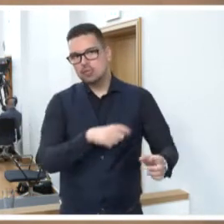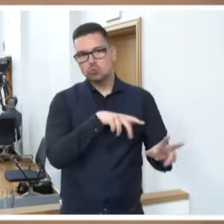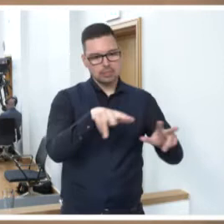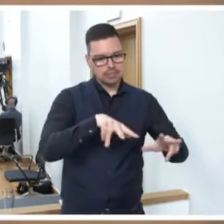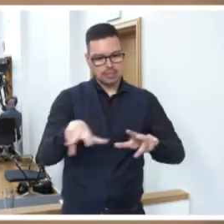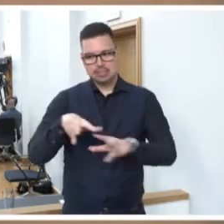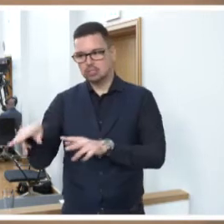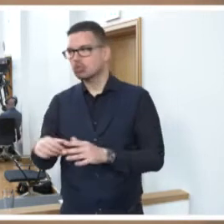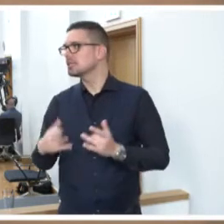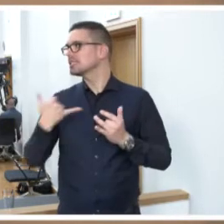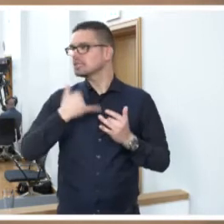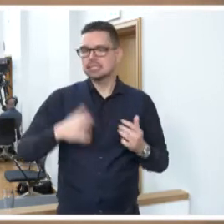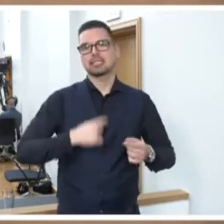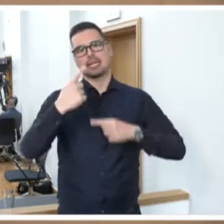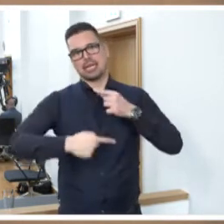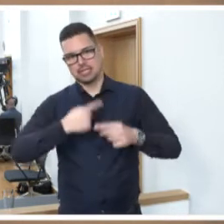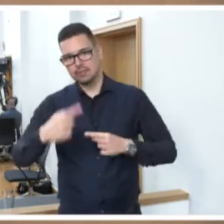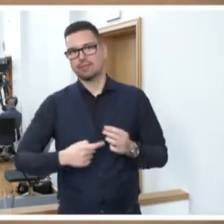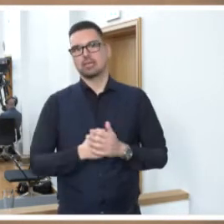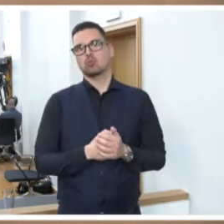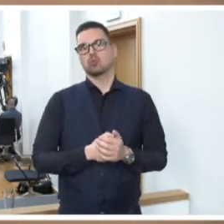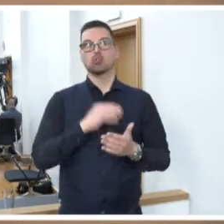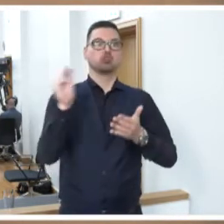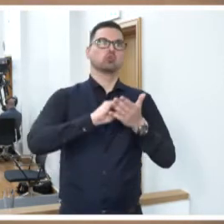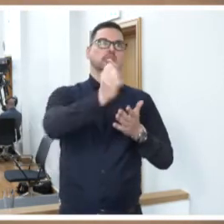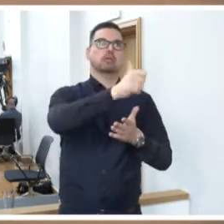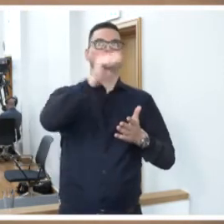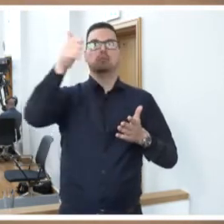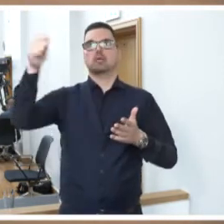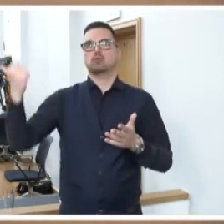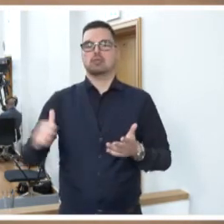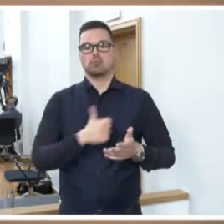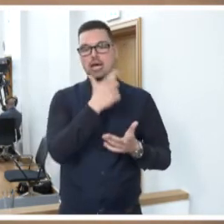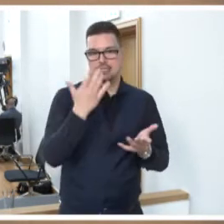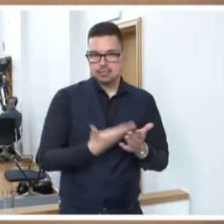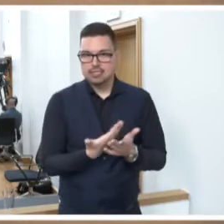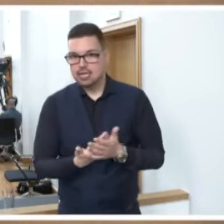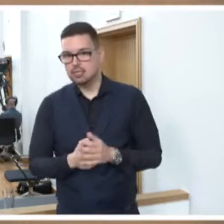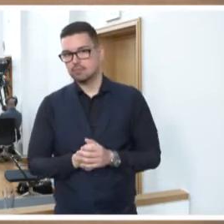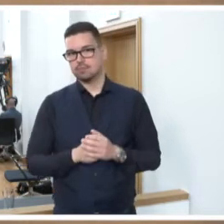nicht bei jeder Entwicklung dieser Gesellschaft steht die Schule zuerst und vor allen Dingen nicht alleine in der Pflicht.